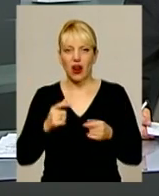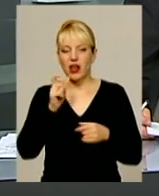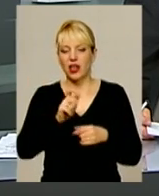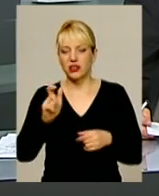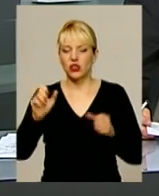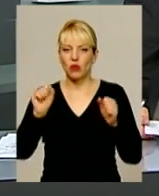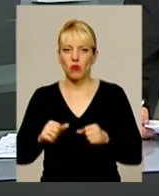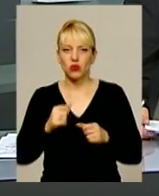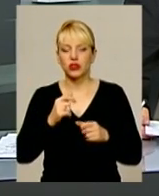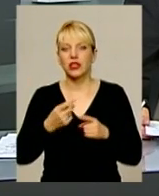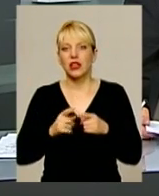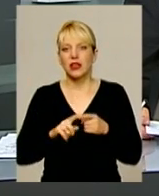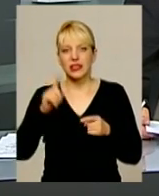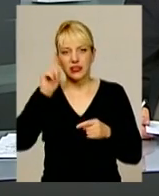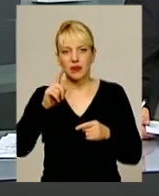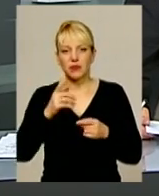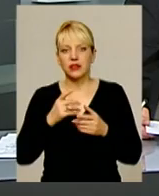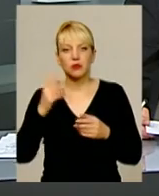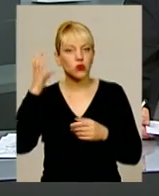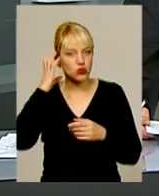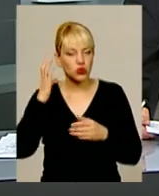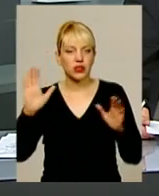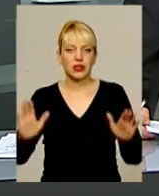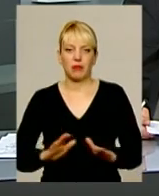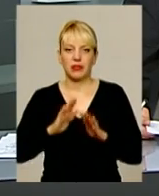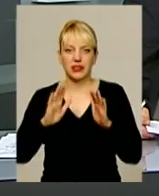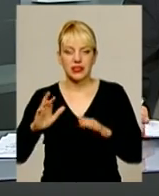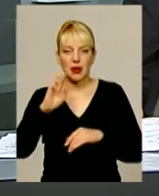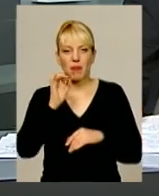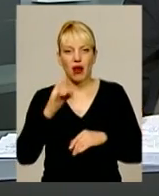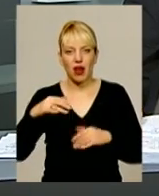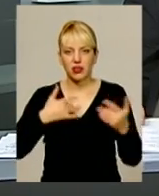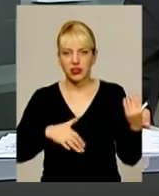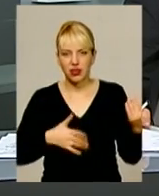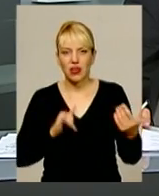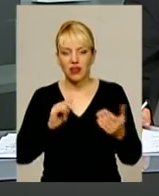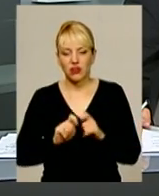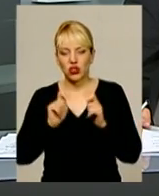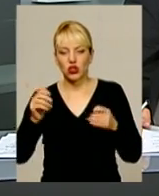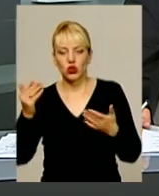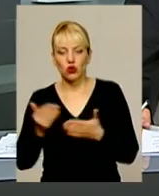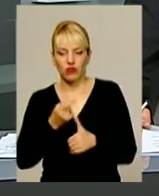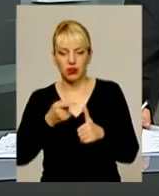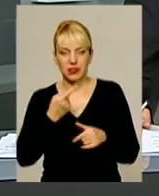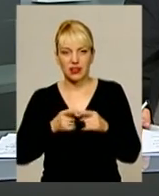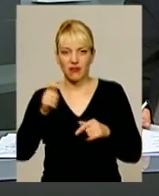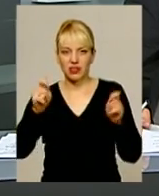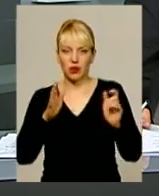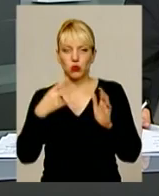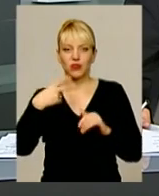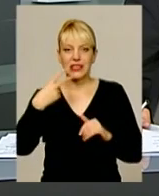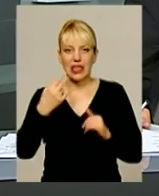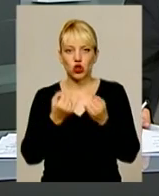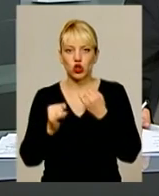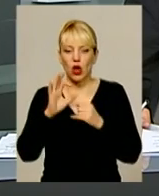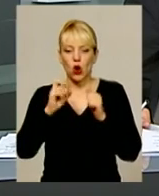насолодитися піснями знаних на Хмельниччині бардів та поетів, а також відкрити нові імена. Розпочнеться фестиваль 20 жовтня о